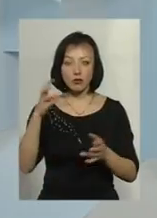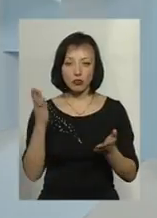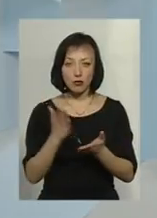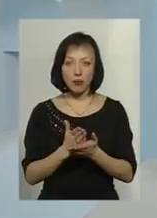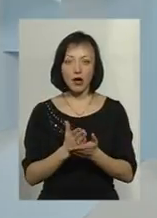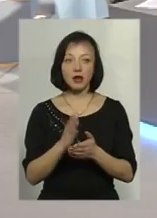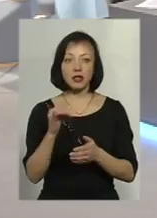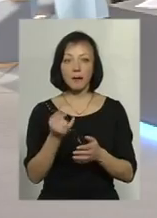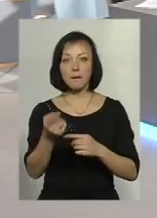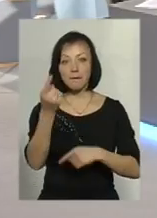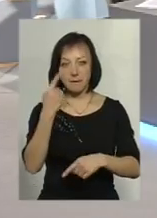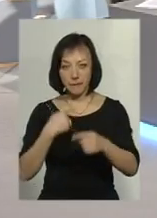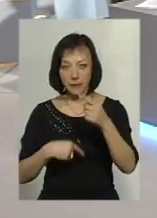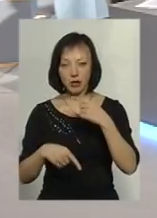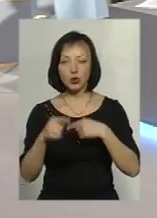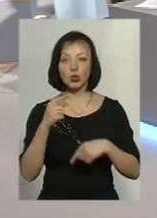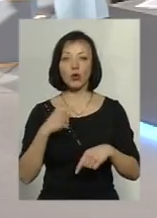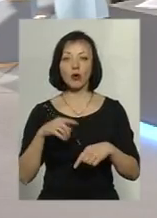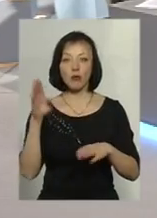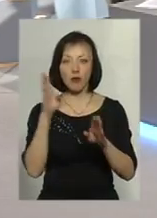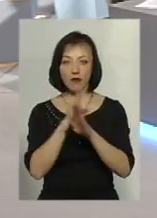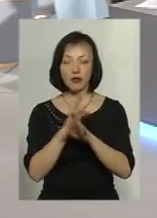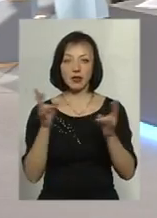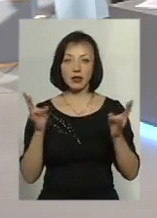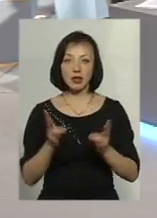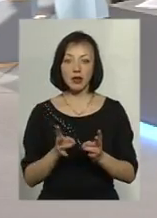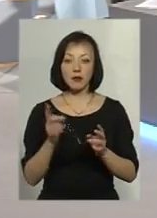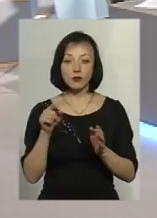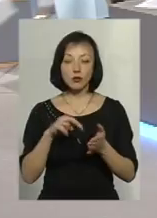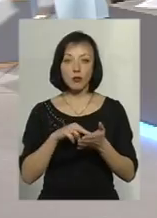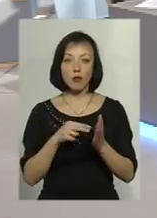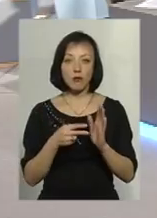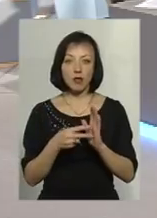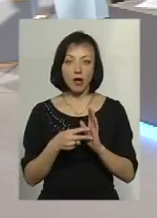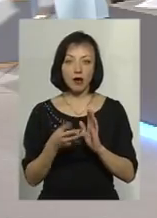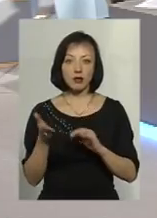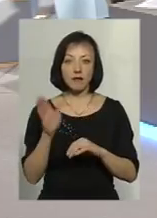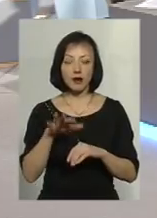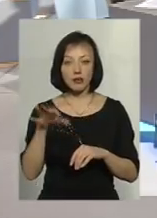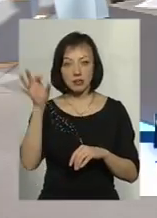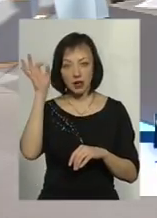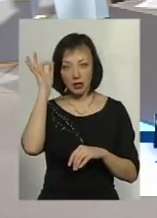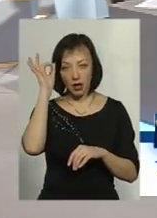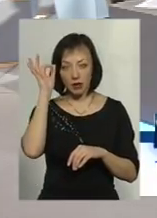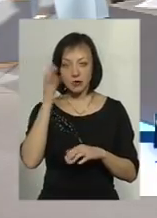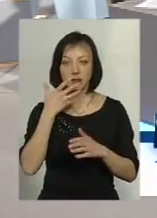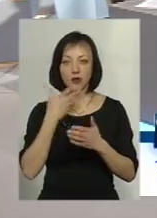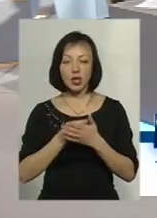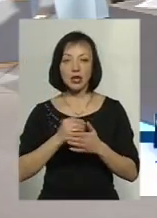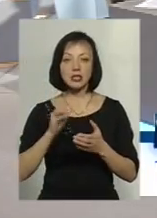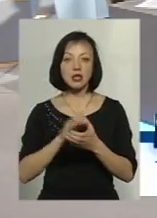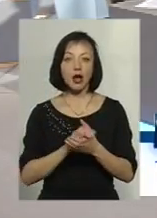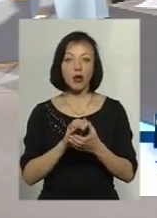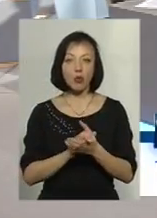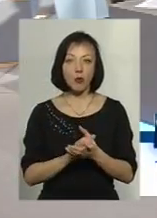мати приток. Звичайно. В цьому плані, давайте згадайте своїх знайомих,